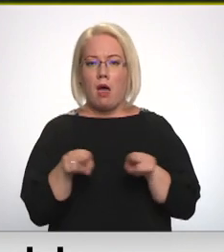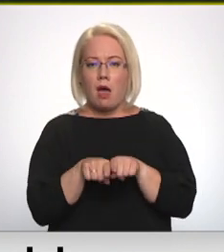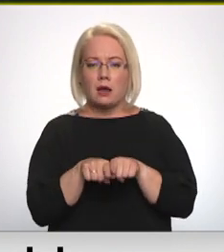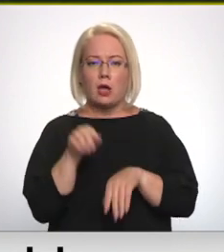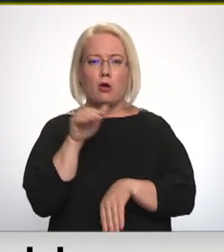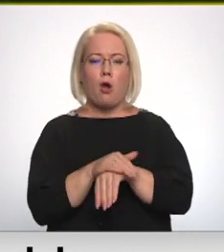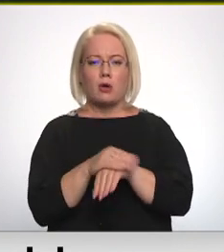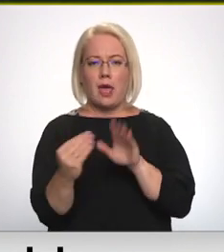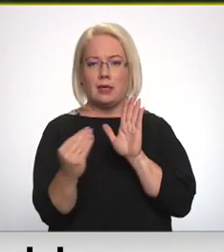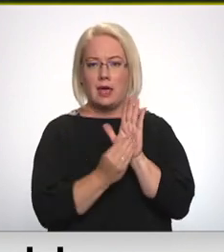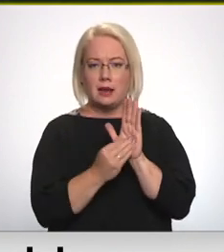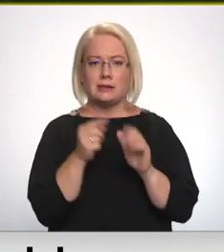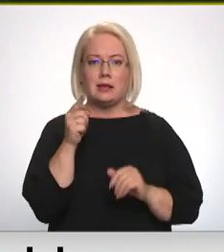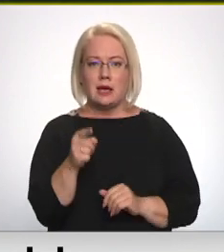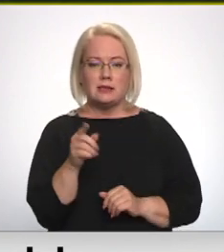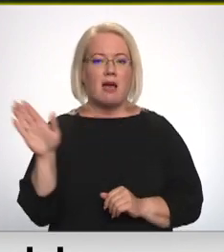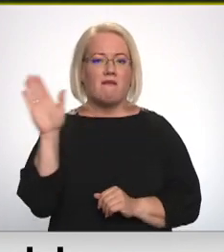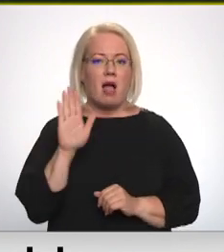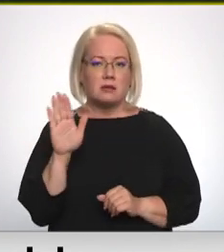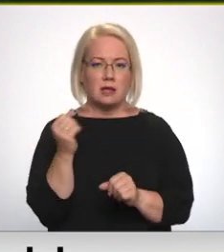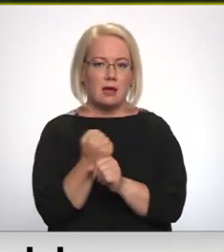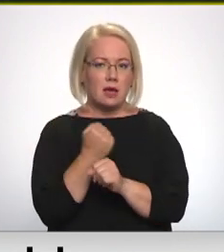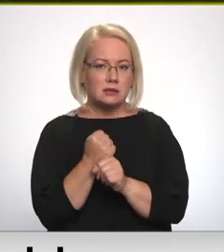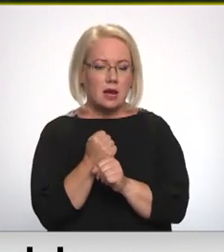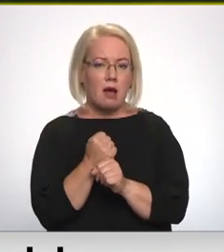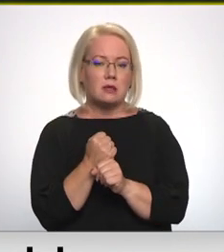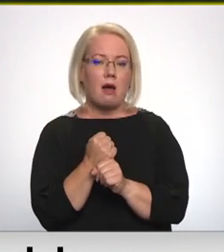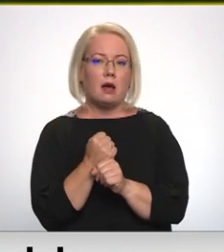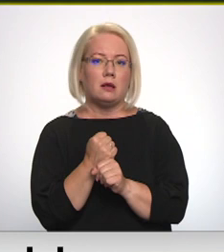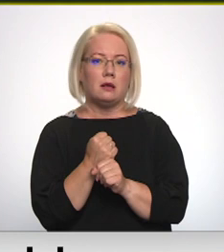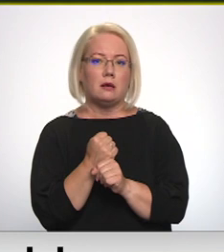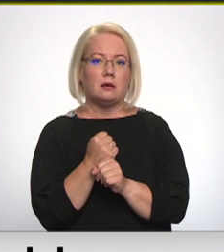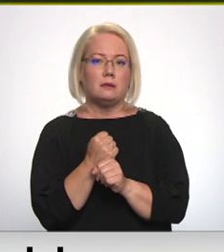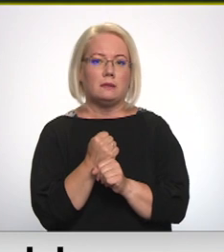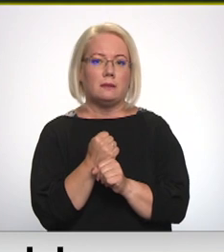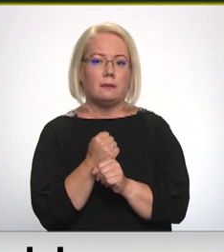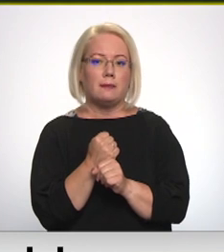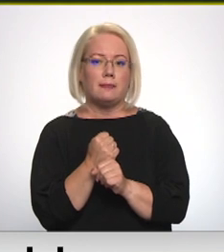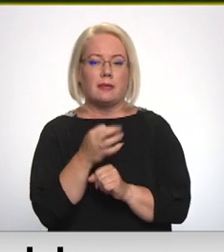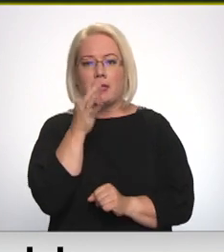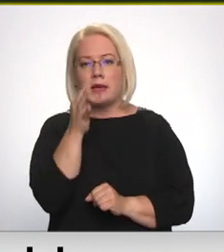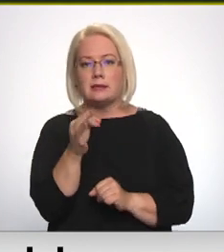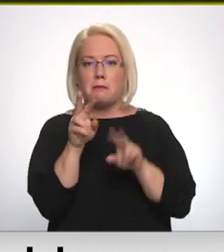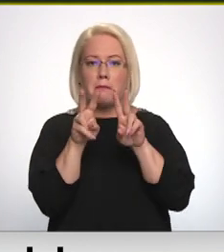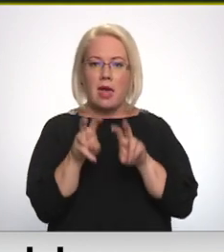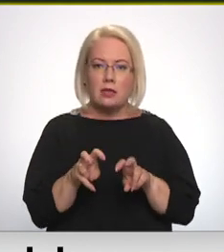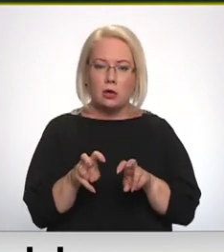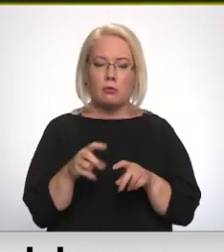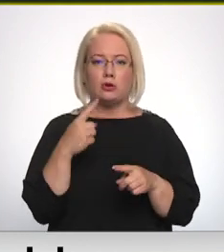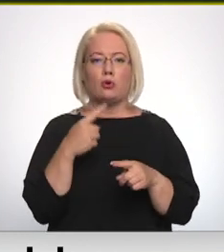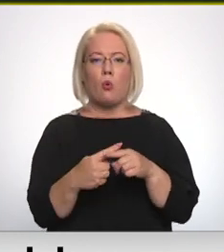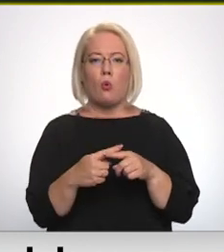ierakstīts arī tas, ka valsti ir jāizstrādā pētījumos un